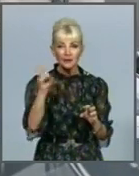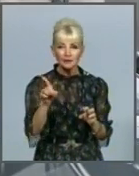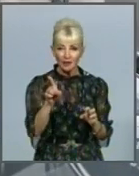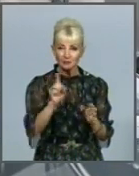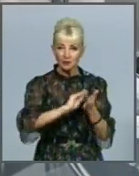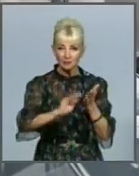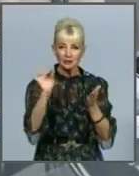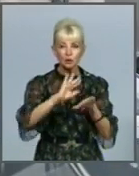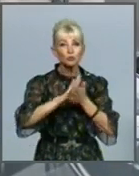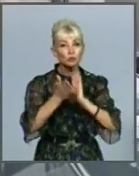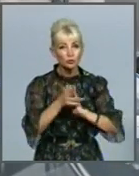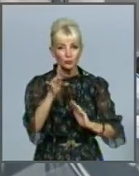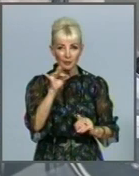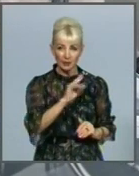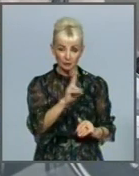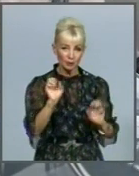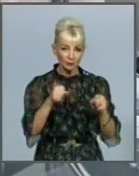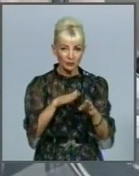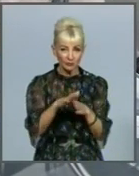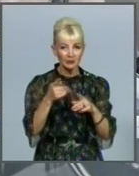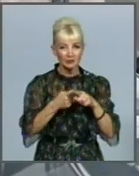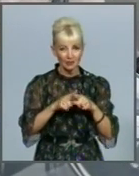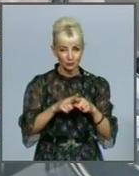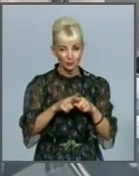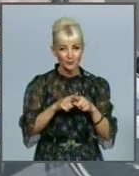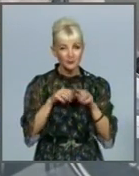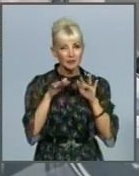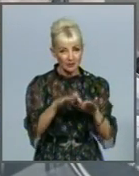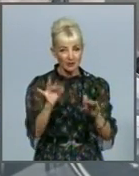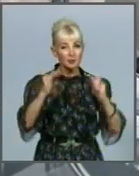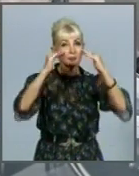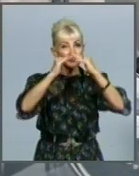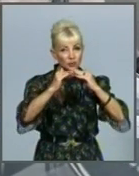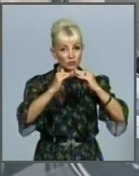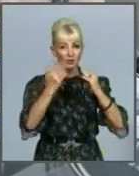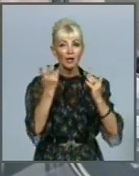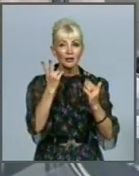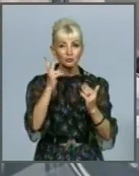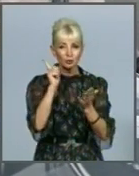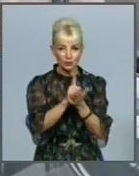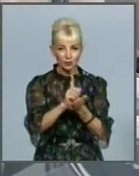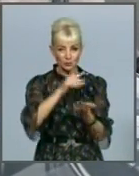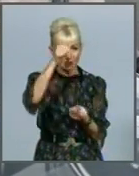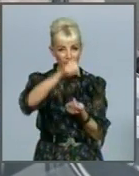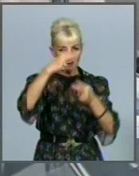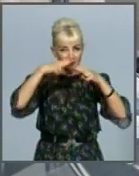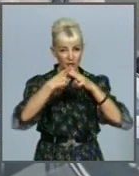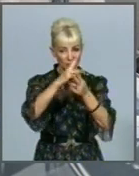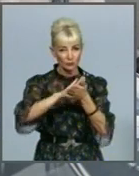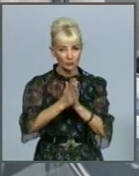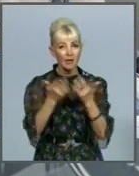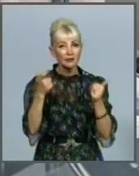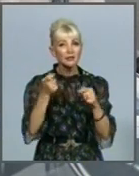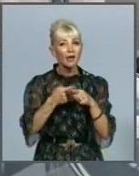умови, при яких можна здійснювати цю діяльність, і приміщення, яке повинно відповідати технічним умовам, де це можна здійснювати,